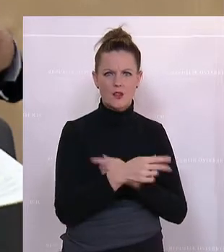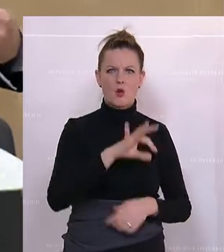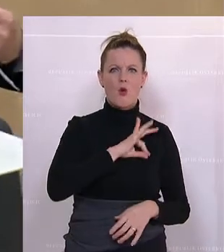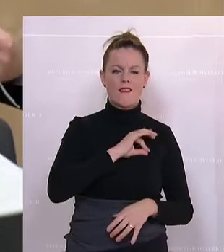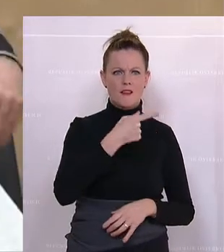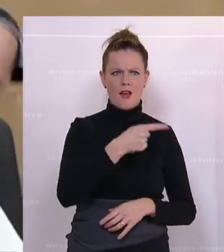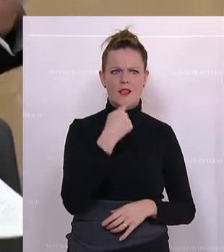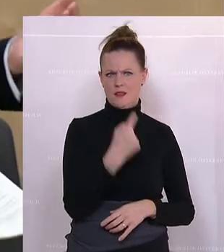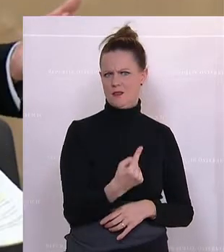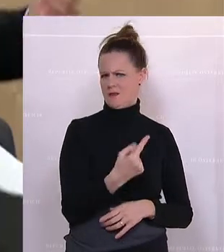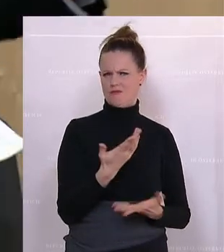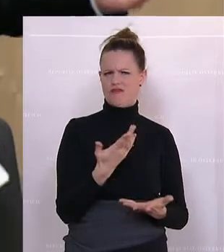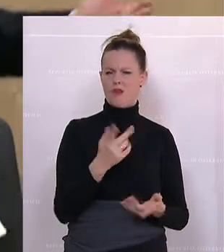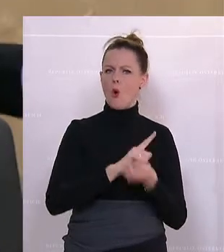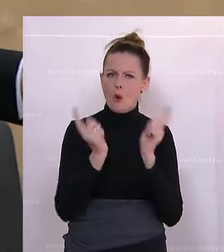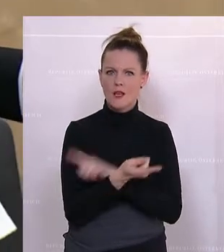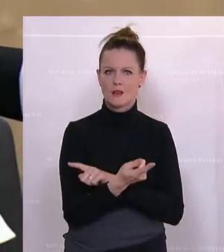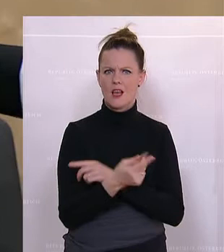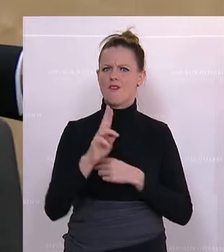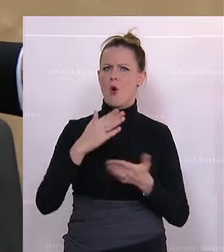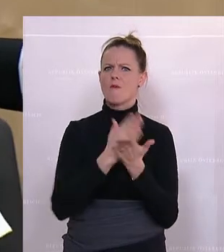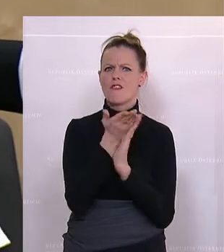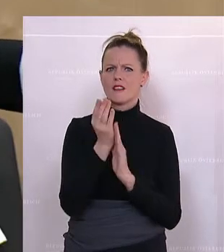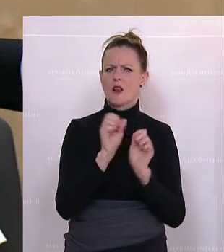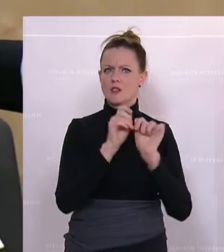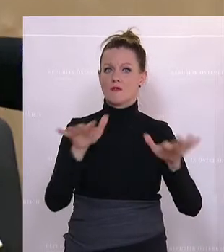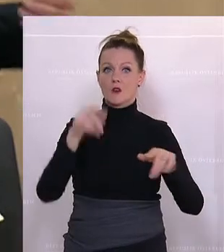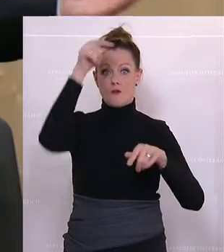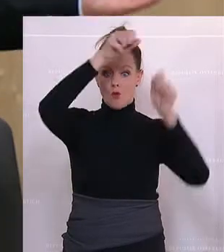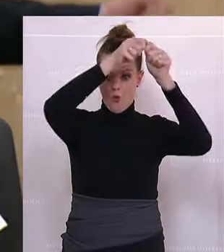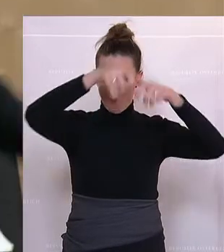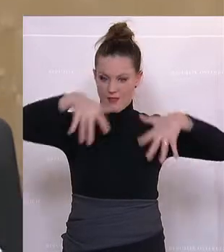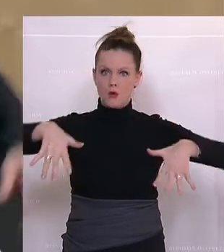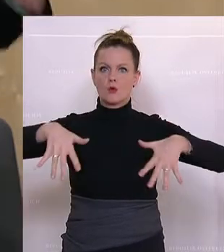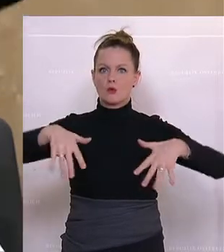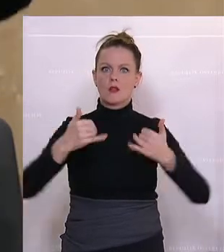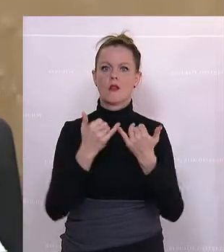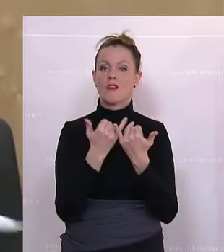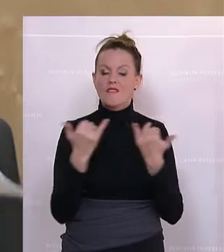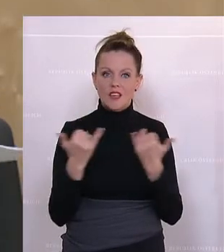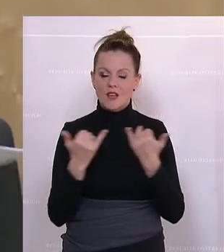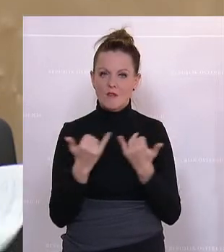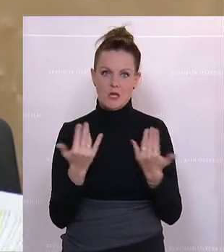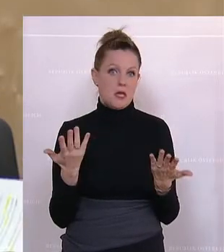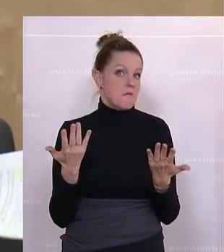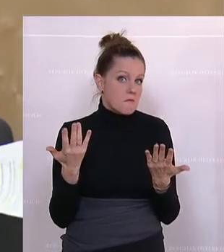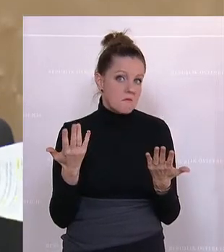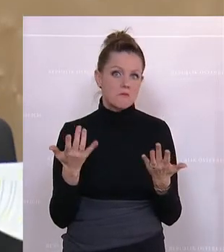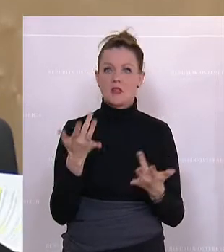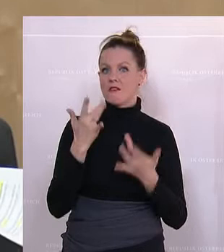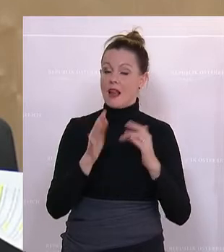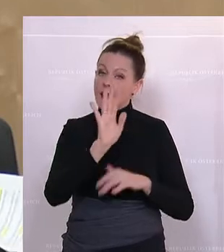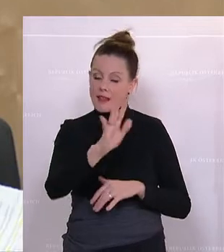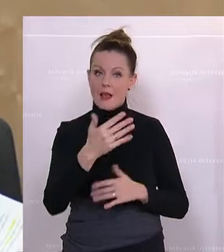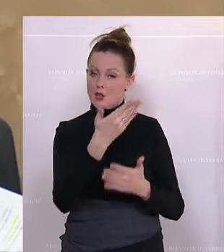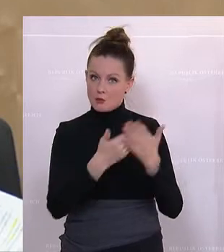an dieser Stelle. Und, warum entsteht eine Verteilungswirkung von oben nach unten? Wenn man es so ausdrücken will, um mich da auch Ihrer Sprache